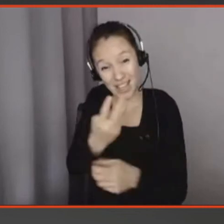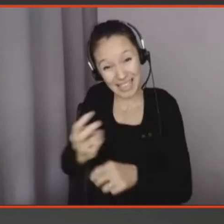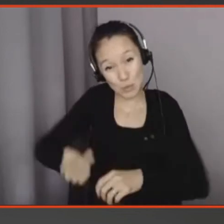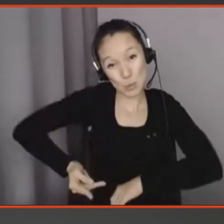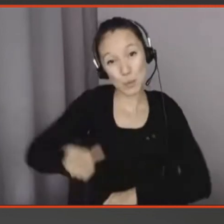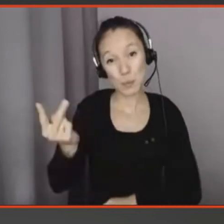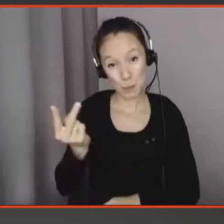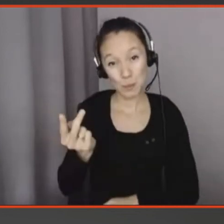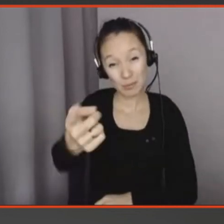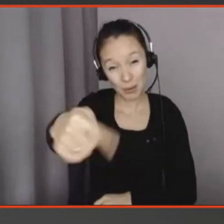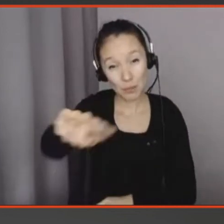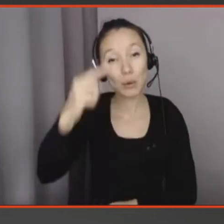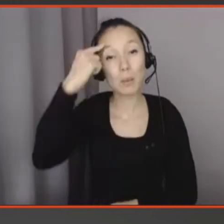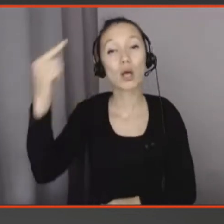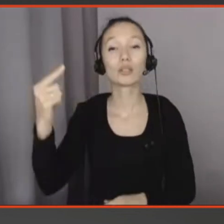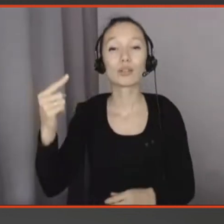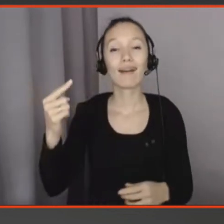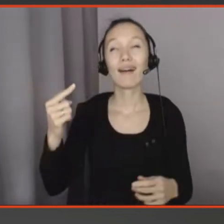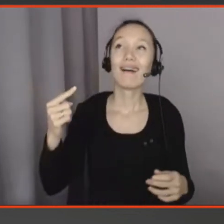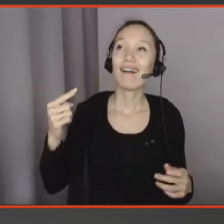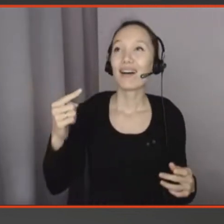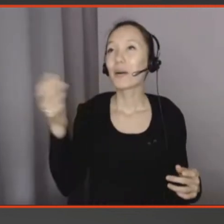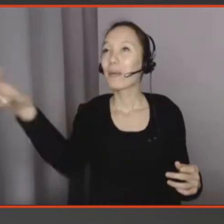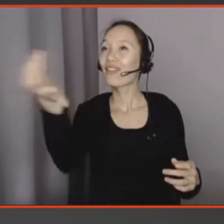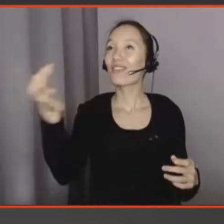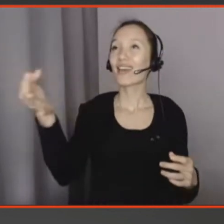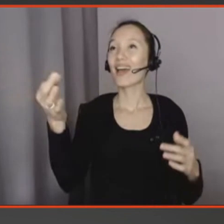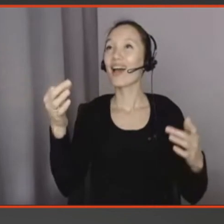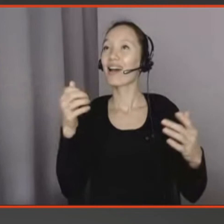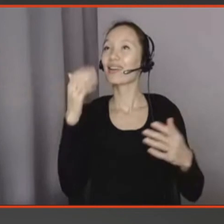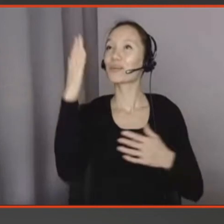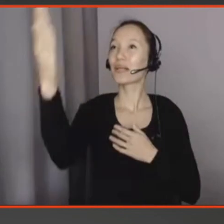les choses de manière trop rose et toujours vraiment s'interroger sur ce qu fait.